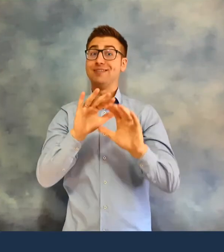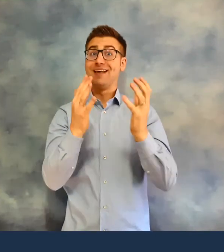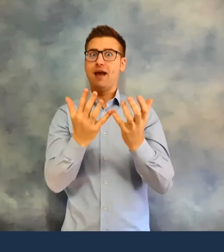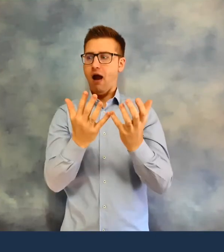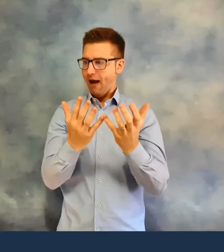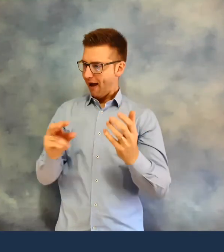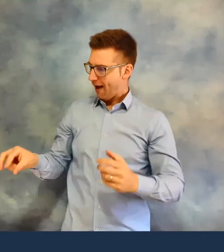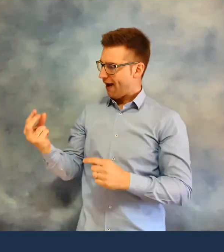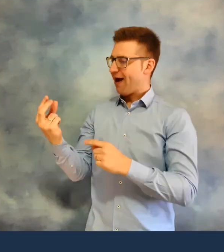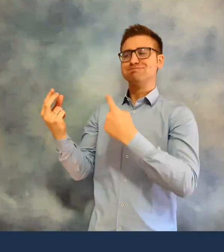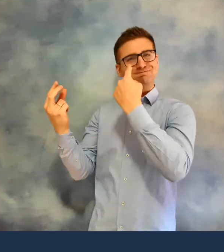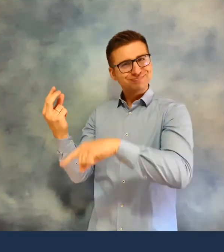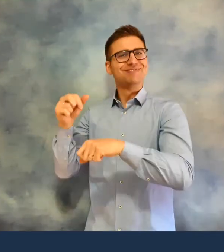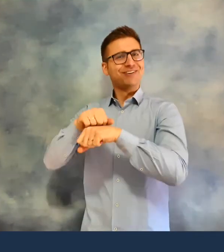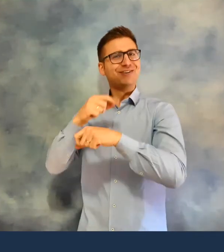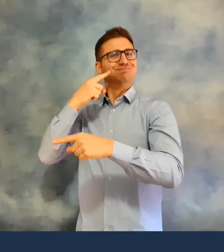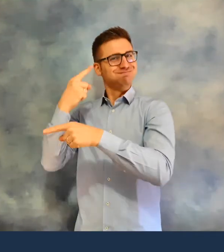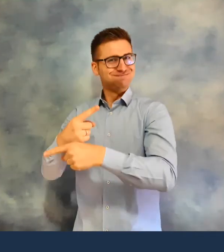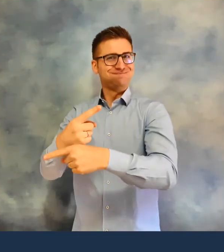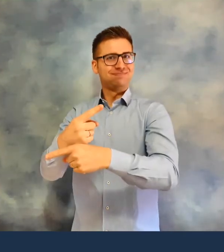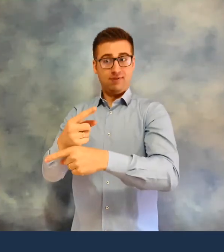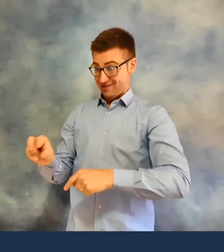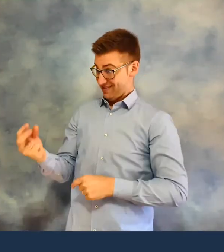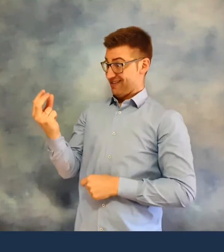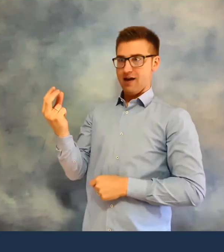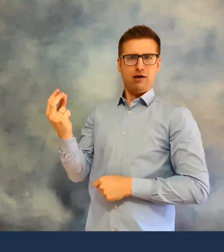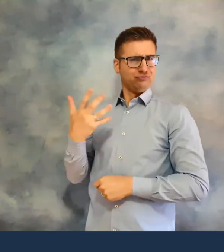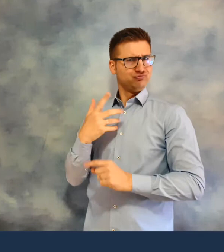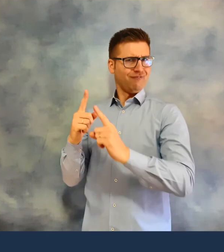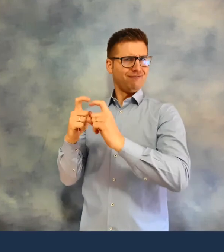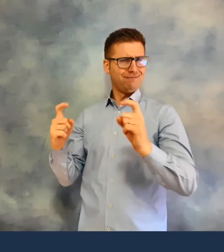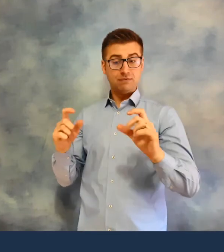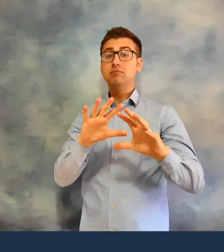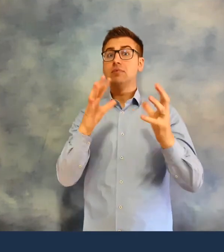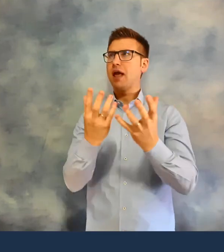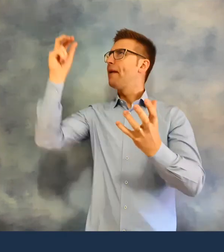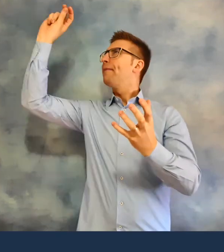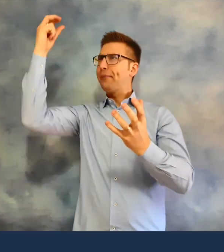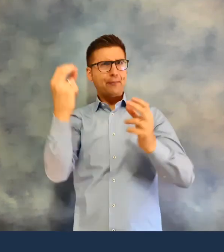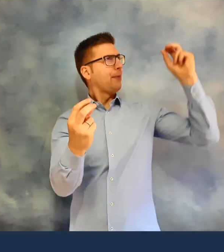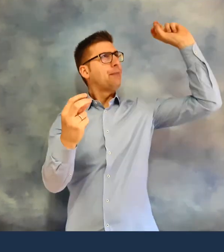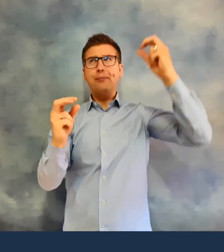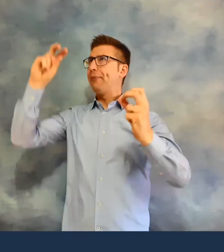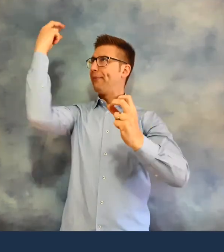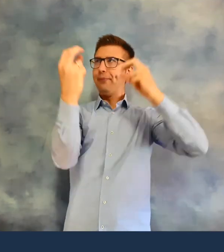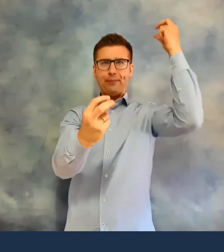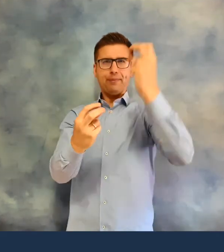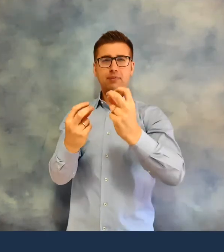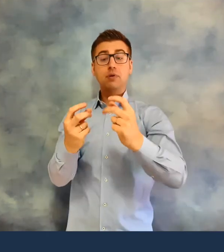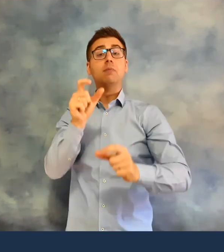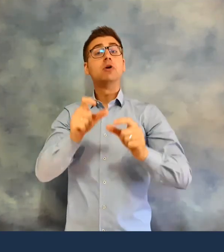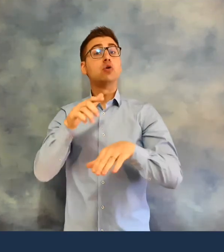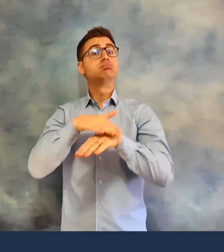Qui ne vedete alcuni. Sono caduti in vari punti sulla superficie della Terra e sono stati raccolti e analizzati dagli